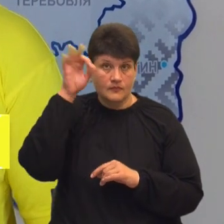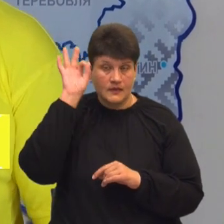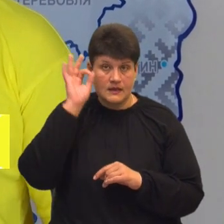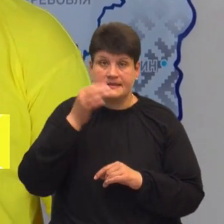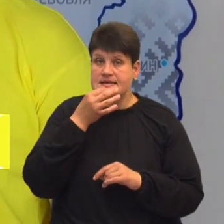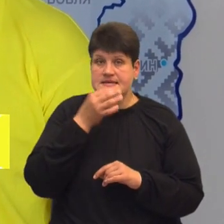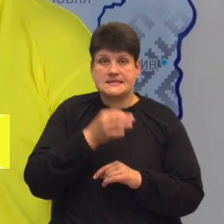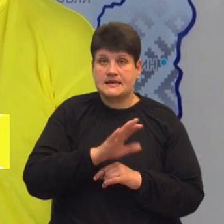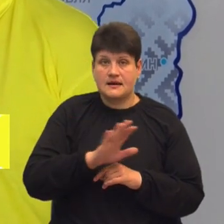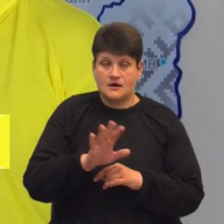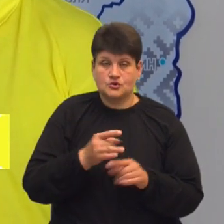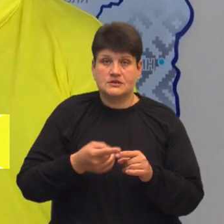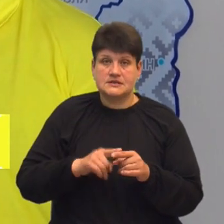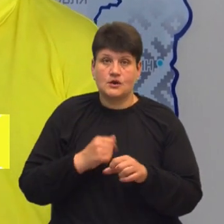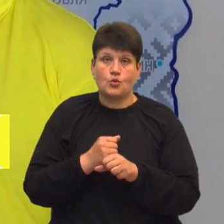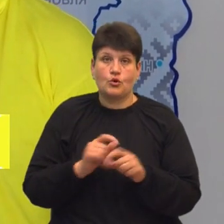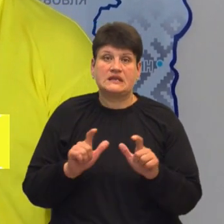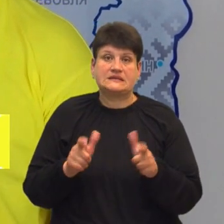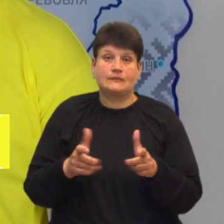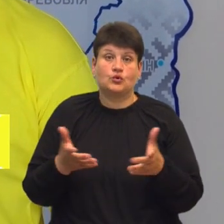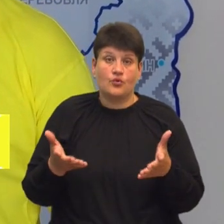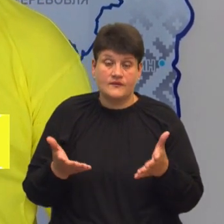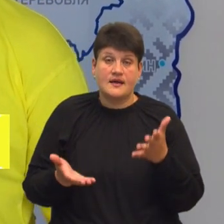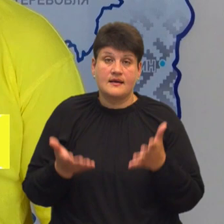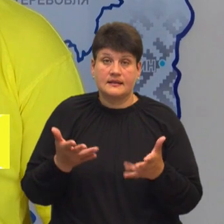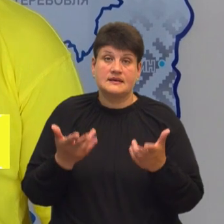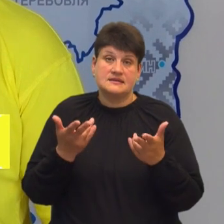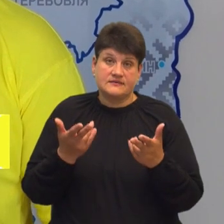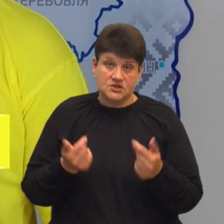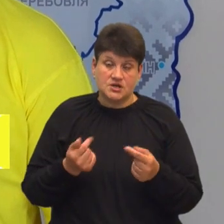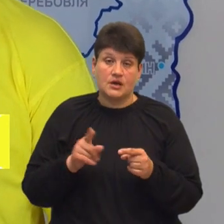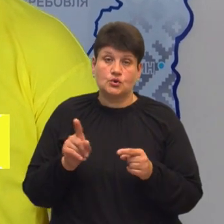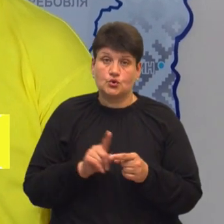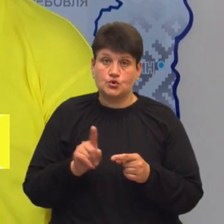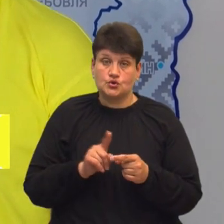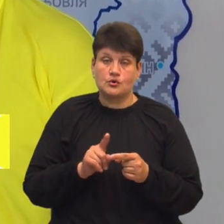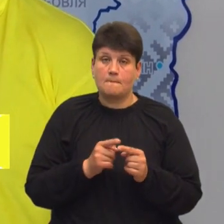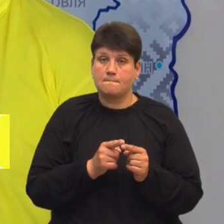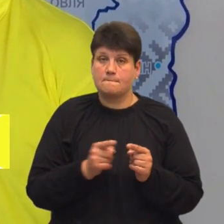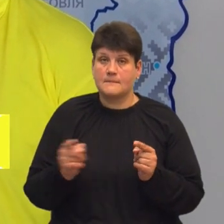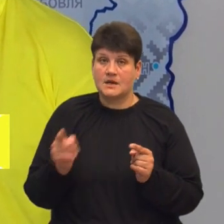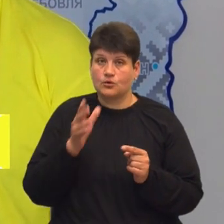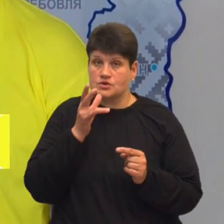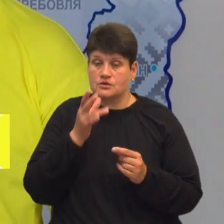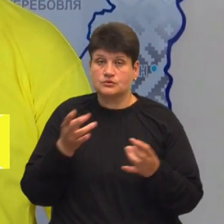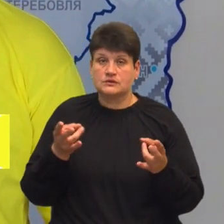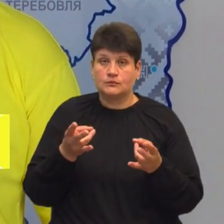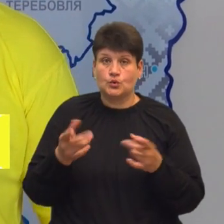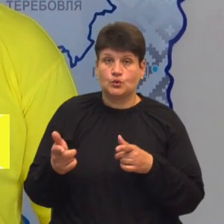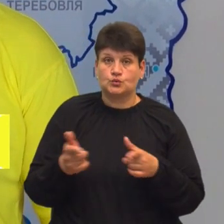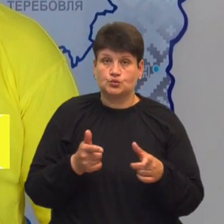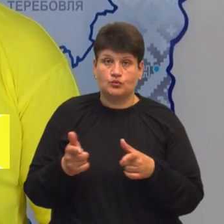скажу, що робота заблокована, але, звичайно, що певний період часу довелося готувати